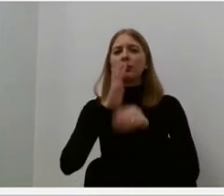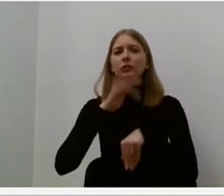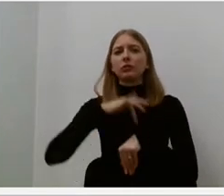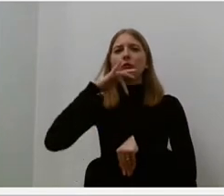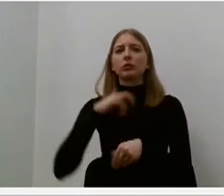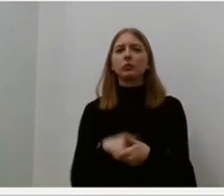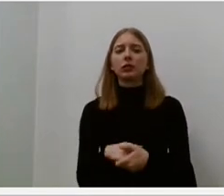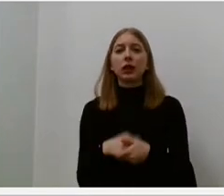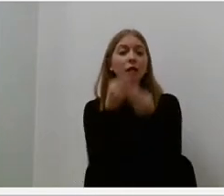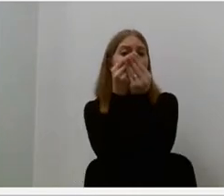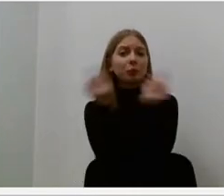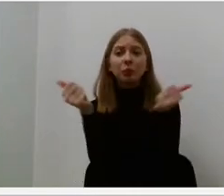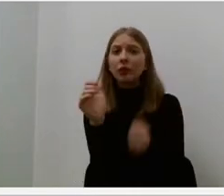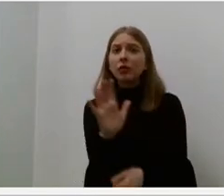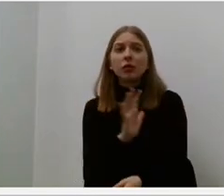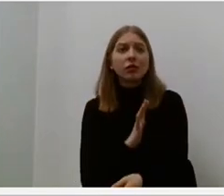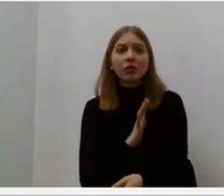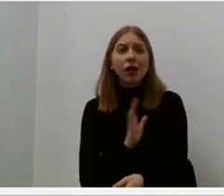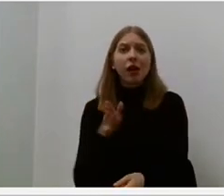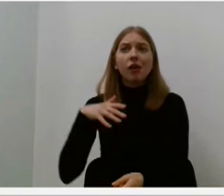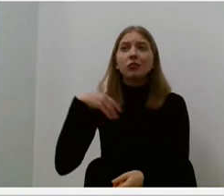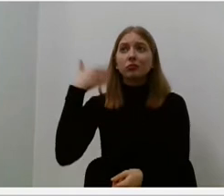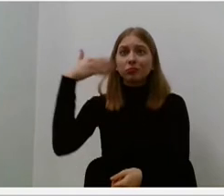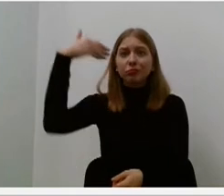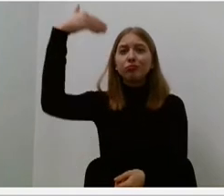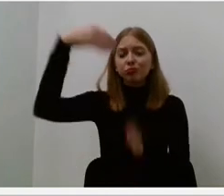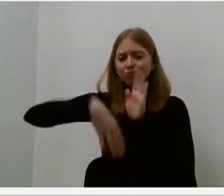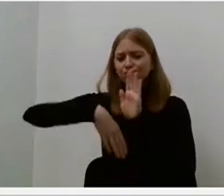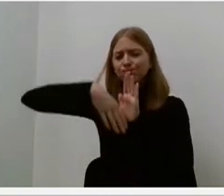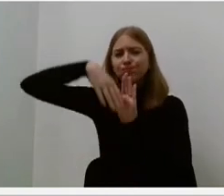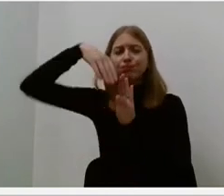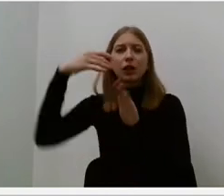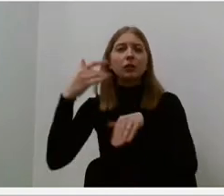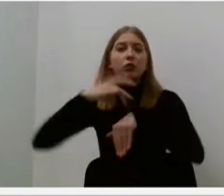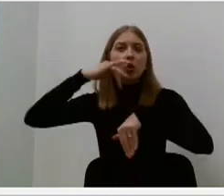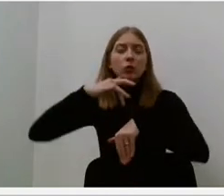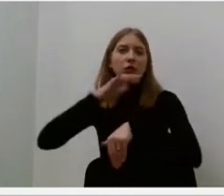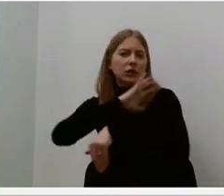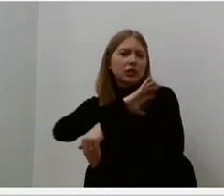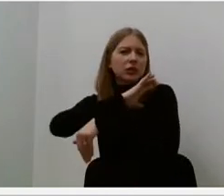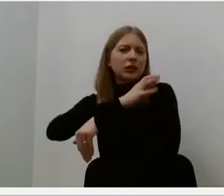šventesnis ir tyresnis. Taip jį kalba, taip jį rašo